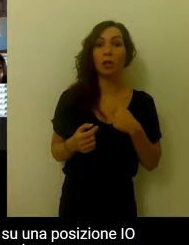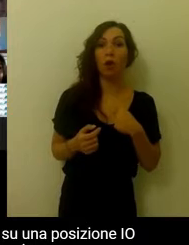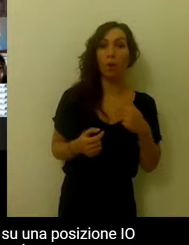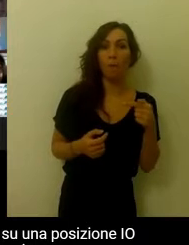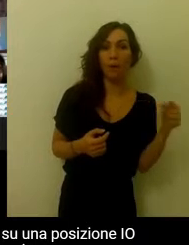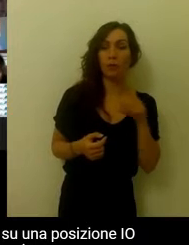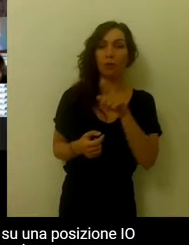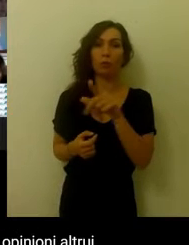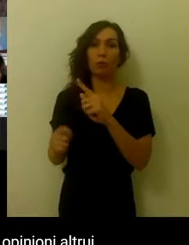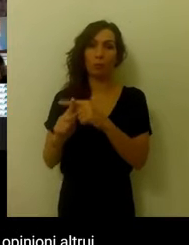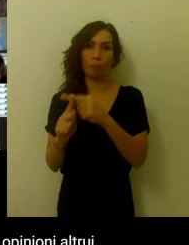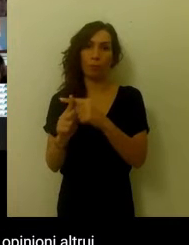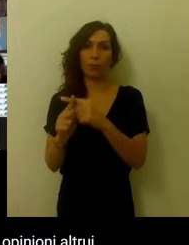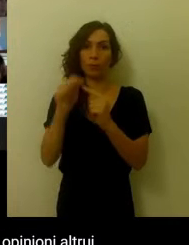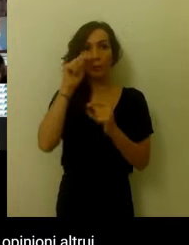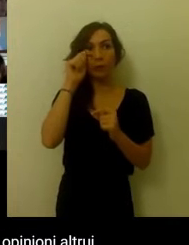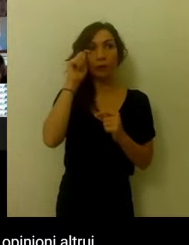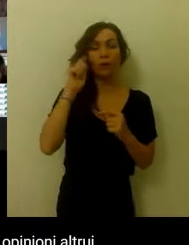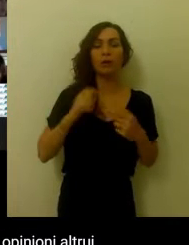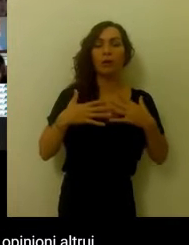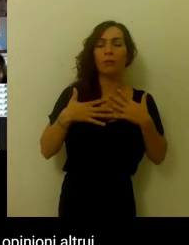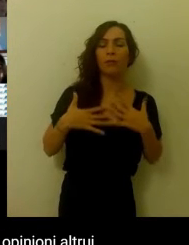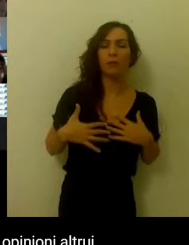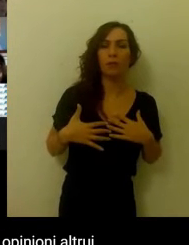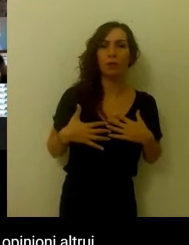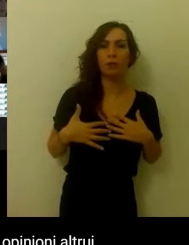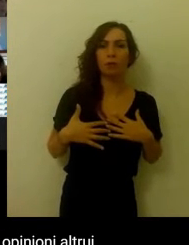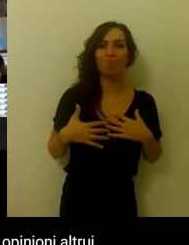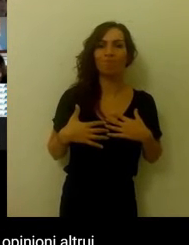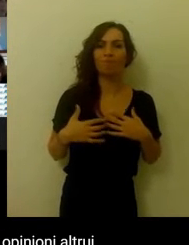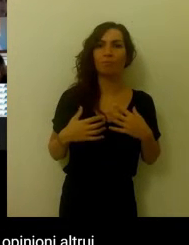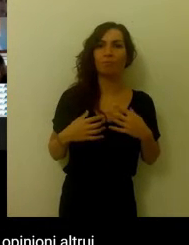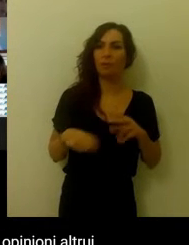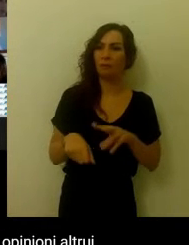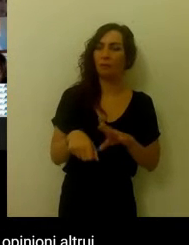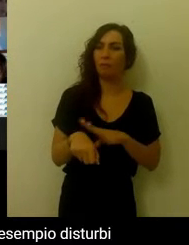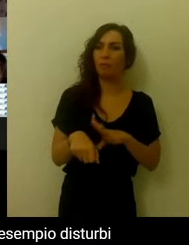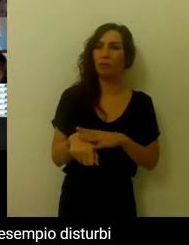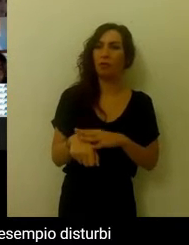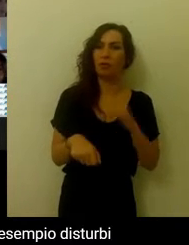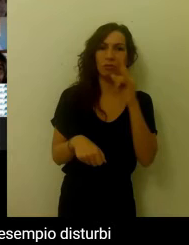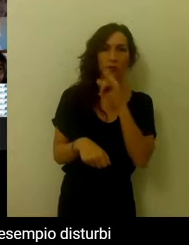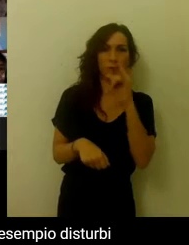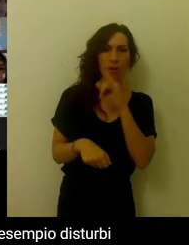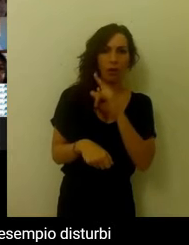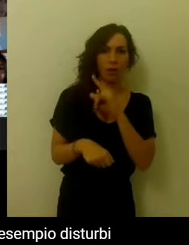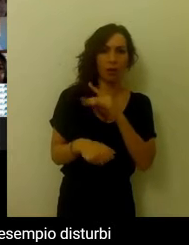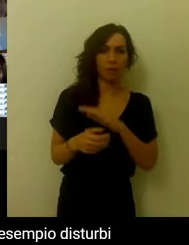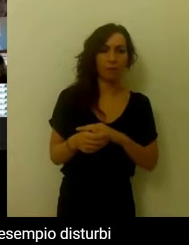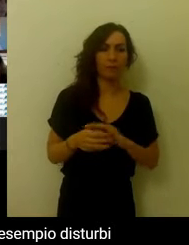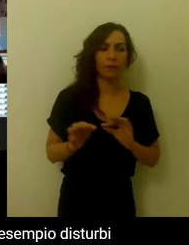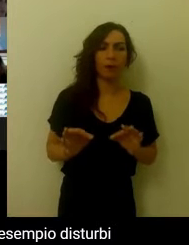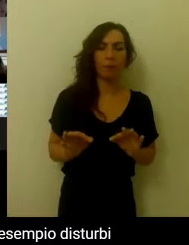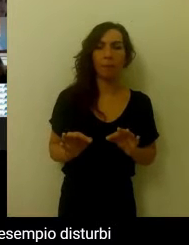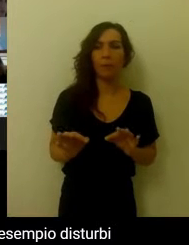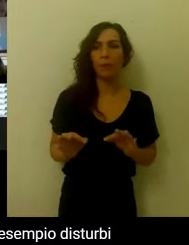Sviluppare una dispercezione del sé fisico causando forte dipendenza dalle opinioni altrui e gettando le basi